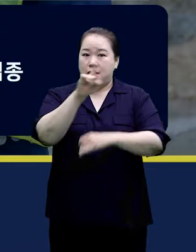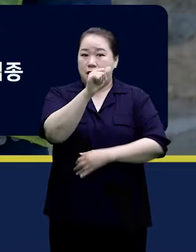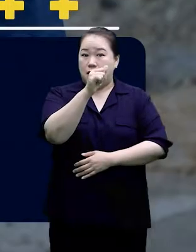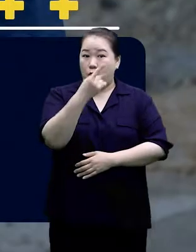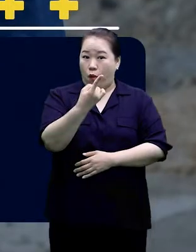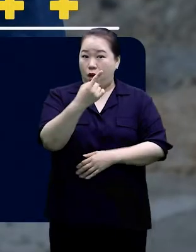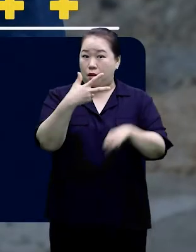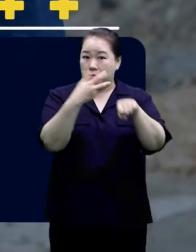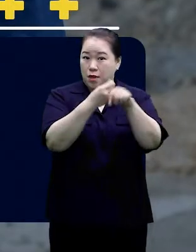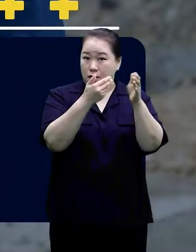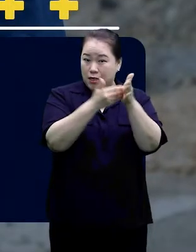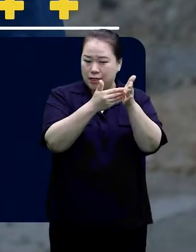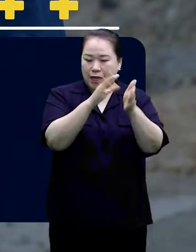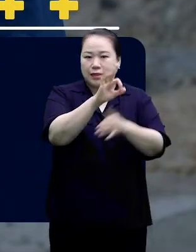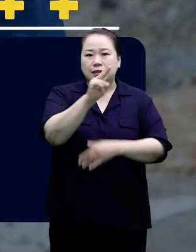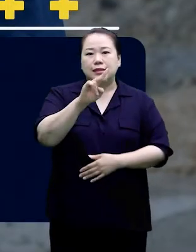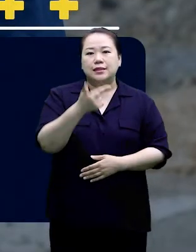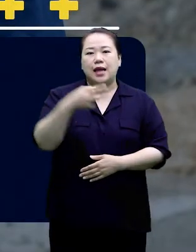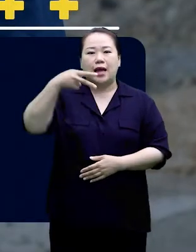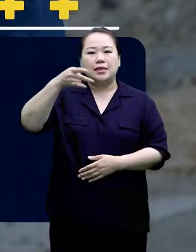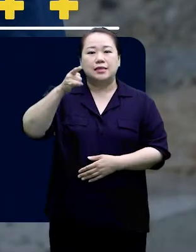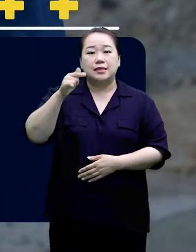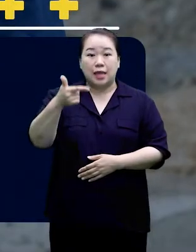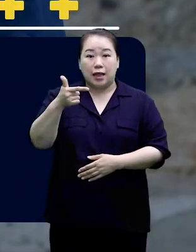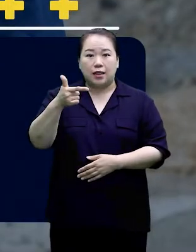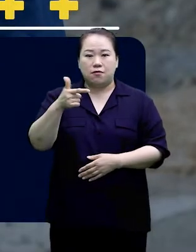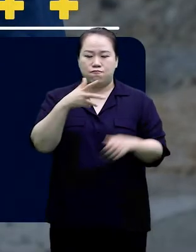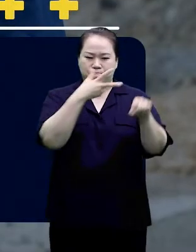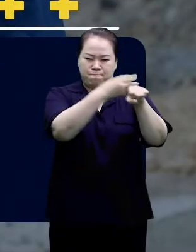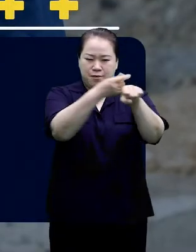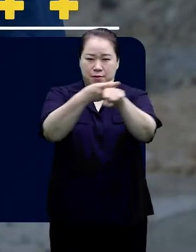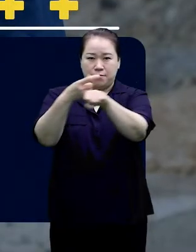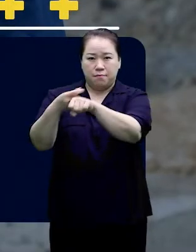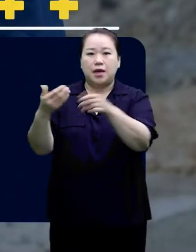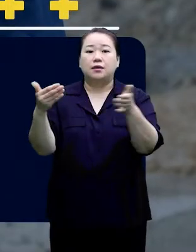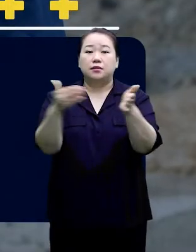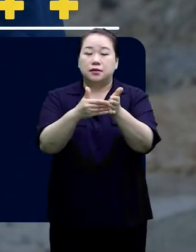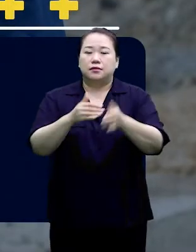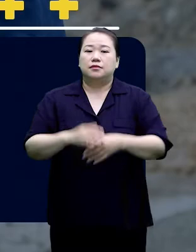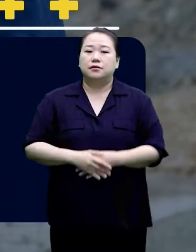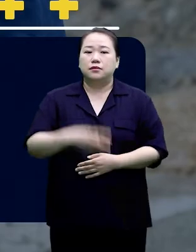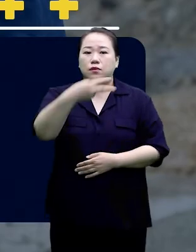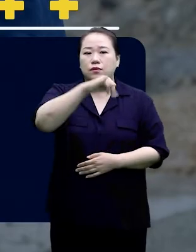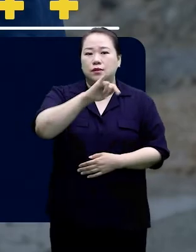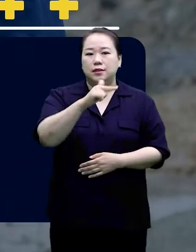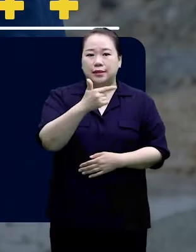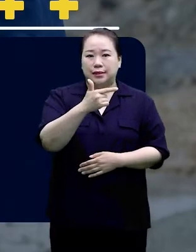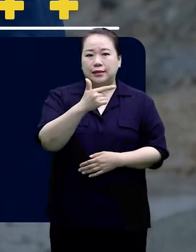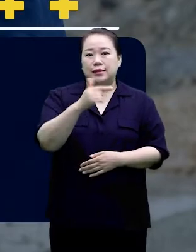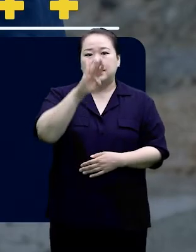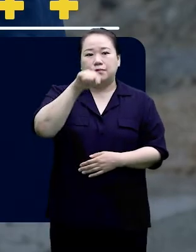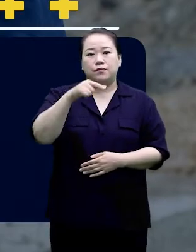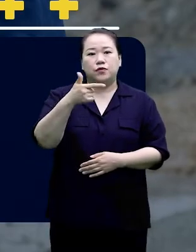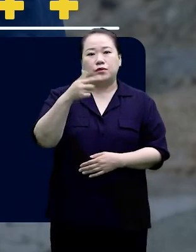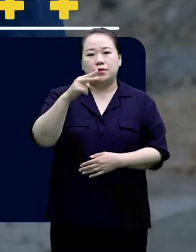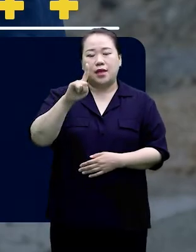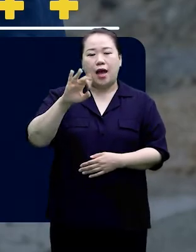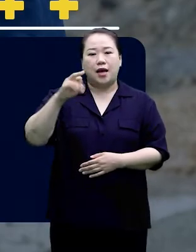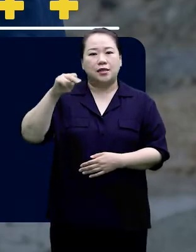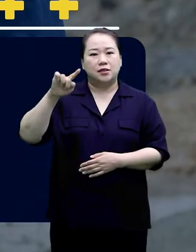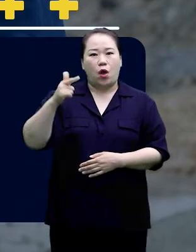완료되는 얀센을 접종한 바 있습니다. 신분당선 공사 현장 근로자 80명도 미리